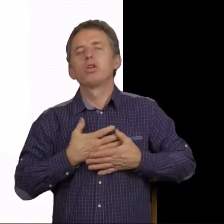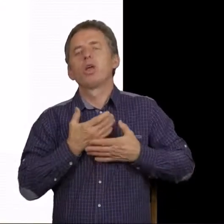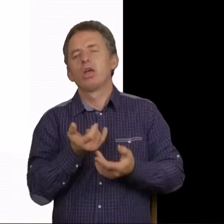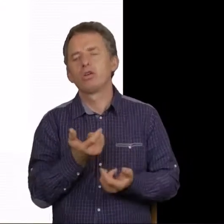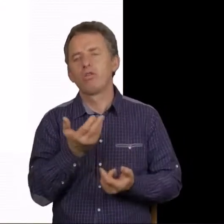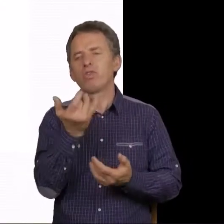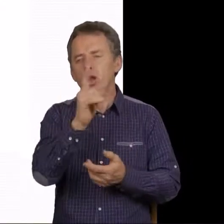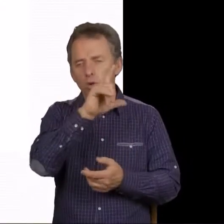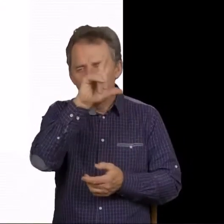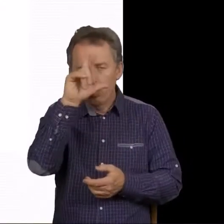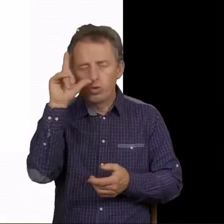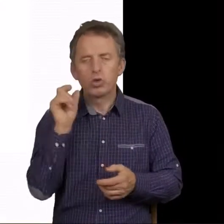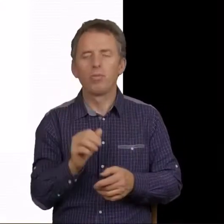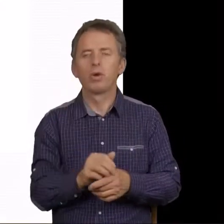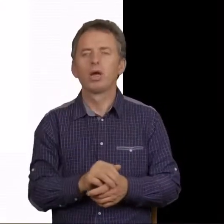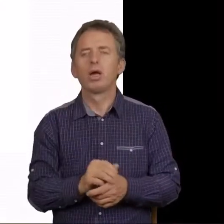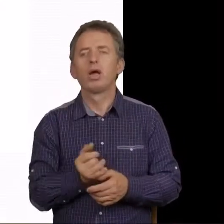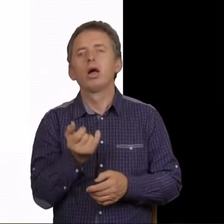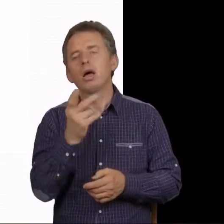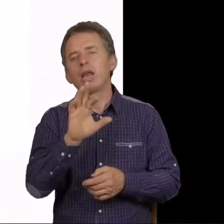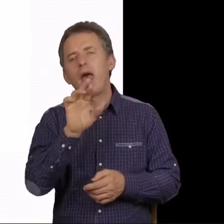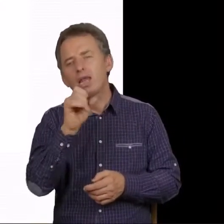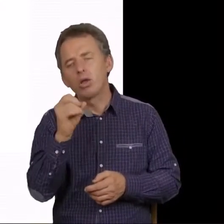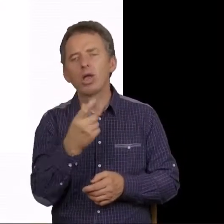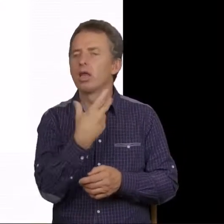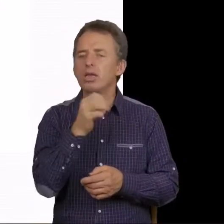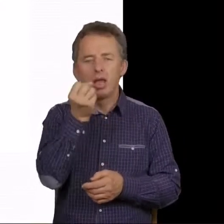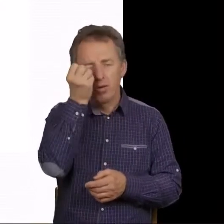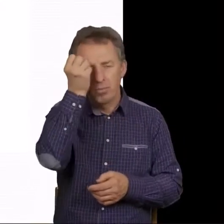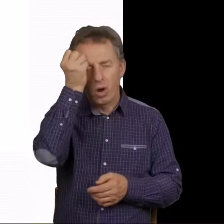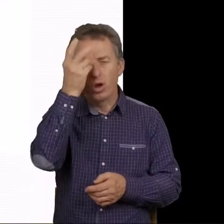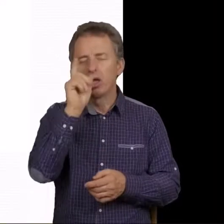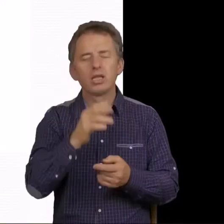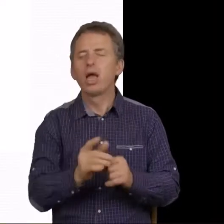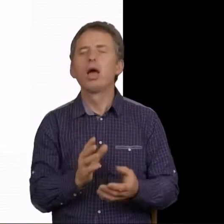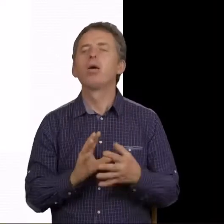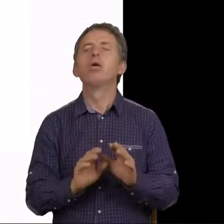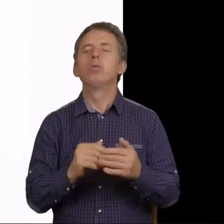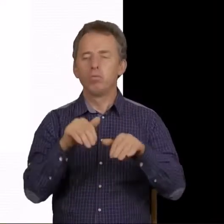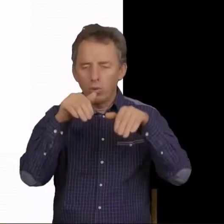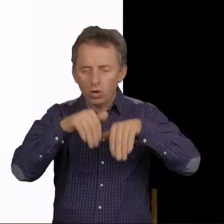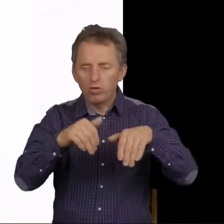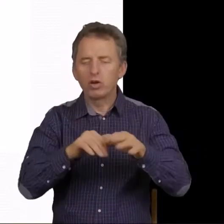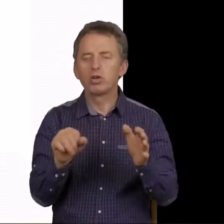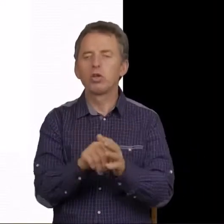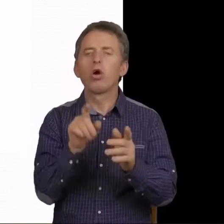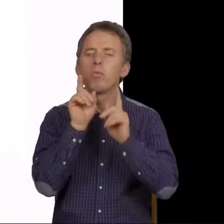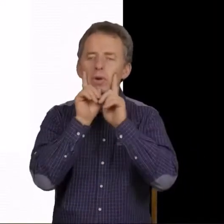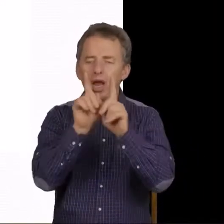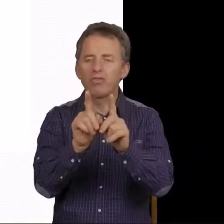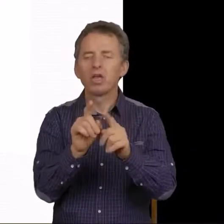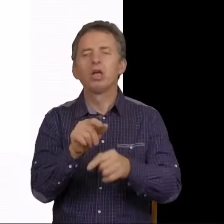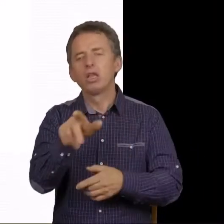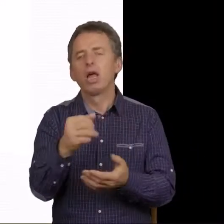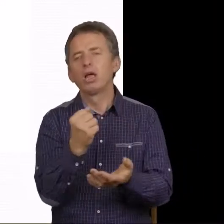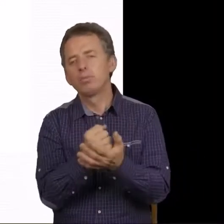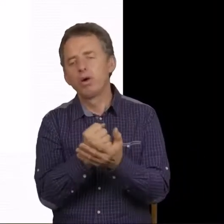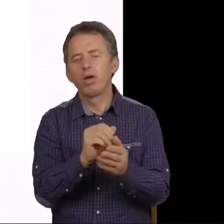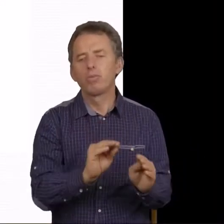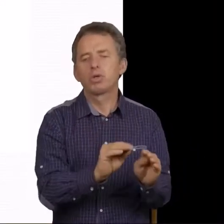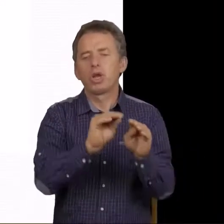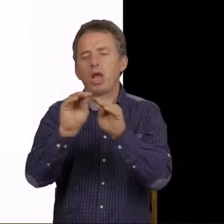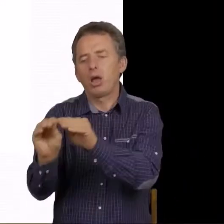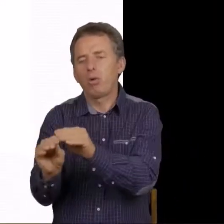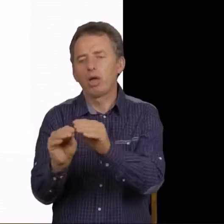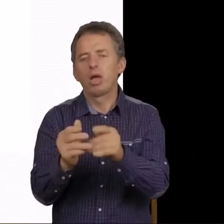ludziom irracjonalne, nielogiczne, nieprzystające do rzeczywistości, te sprawy przekładają